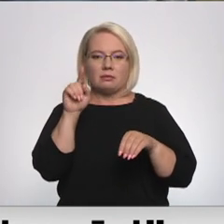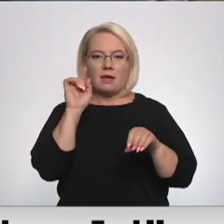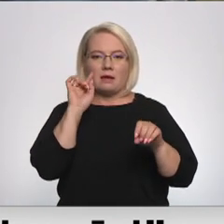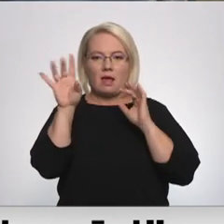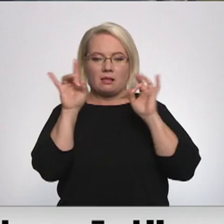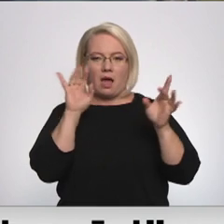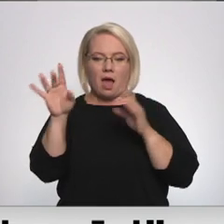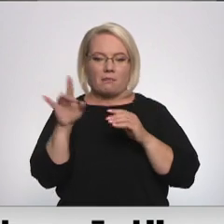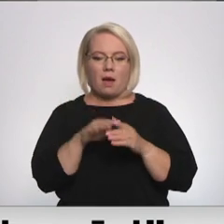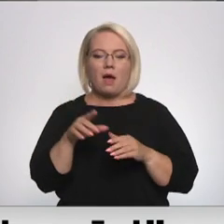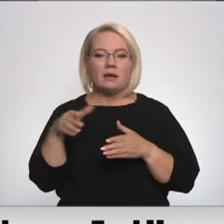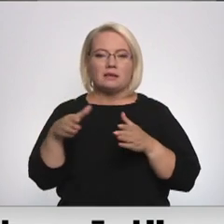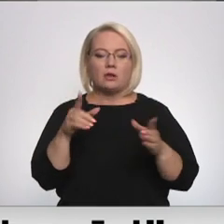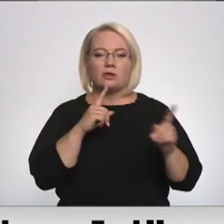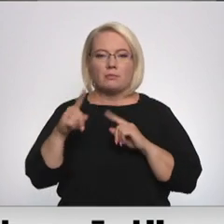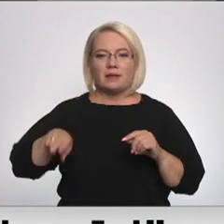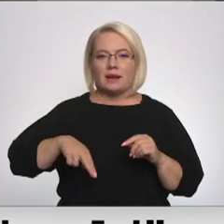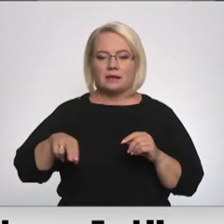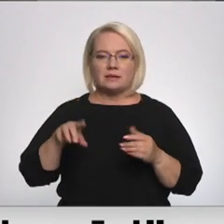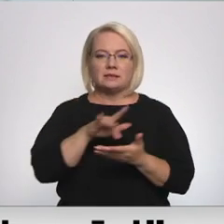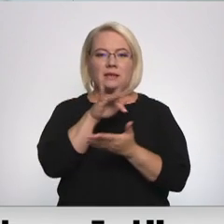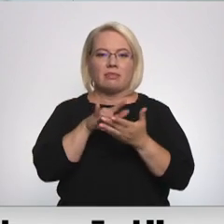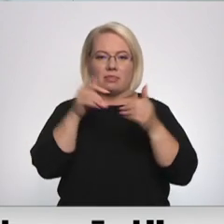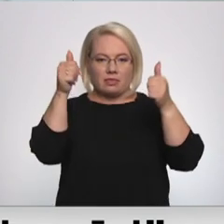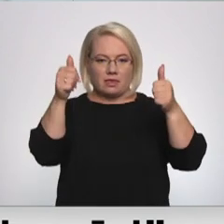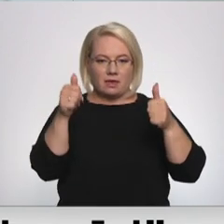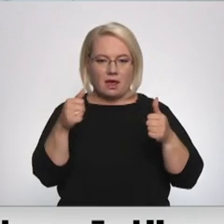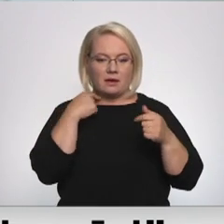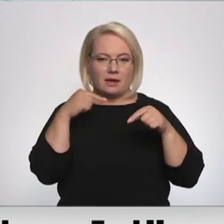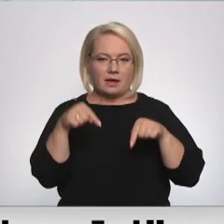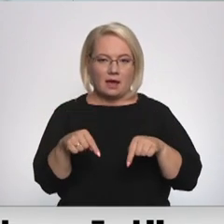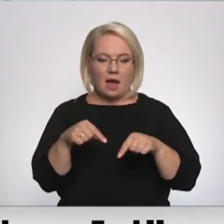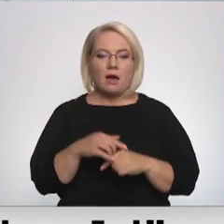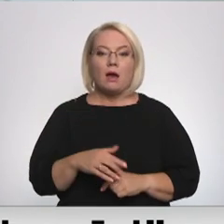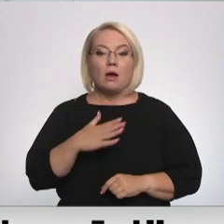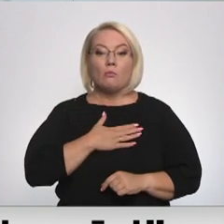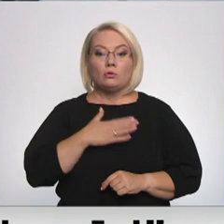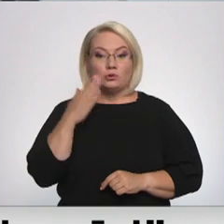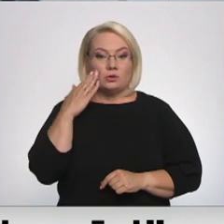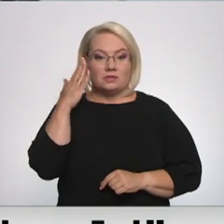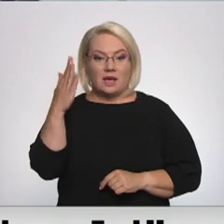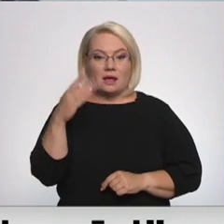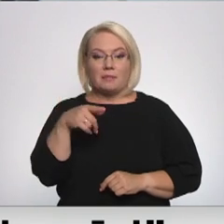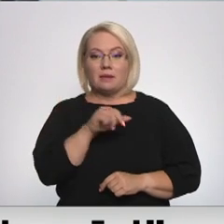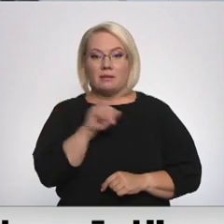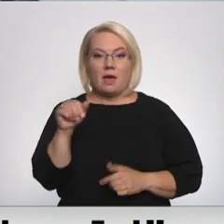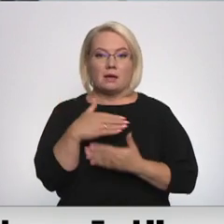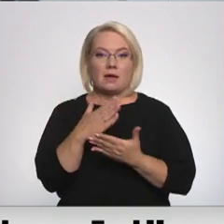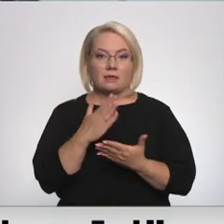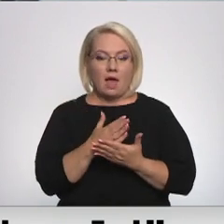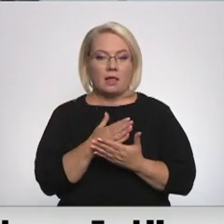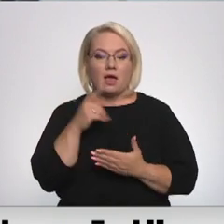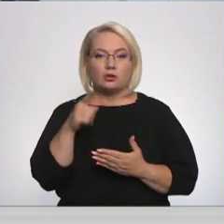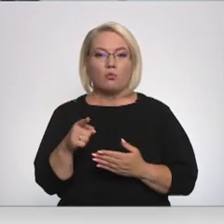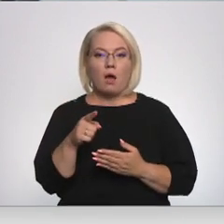ceļu satiksmas drošības direkcijas klientu apkalpošanas centrā Rīgā. Mūsu cerība ir tā, ka vismaz daļai šo